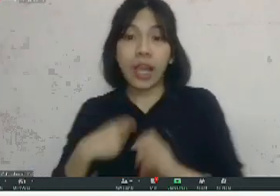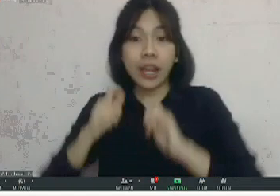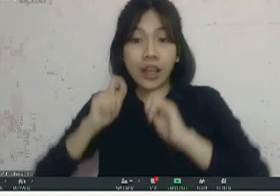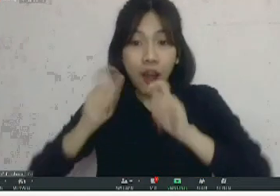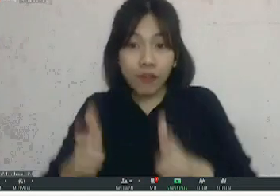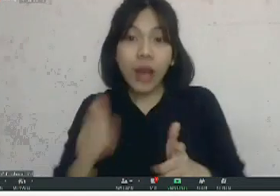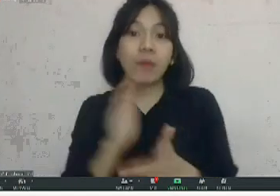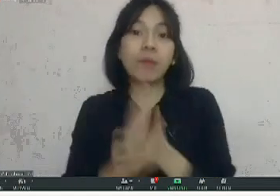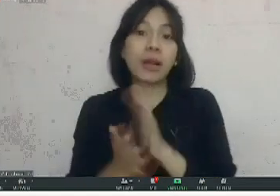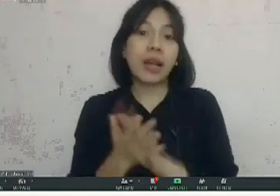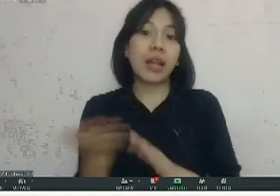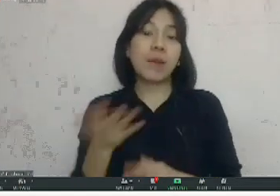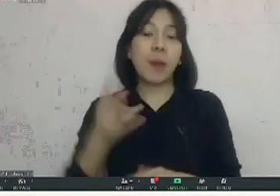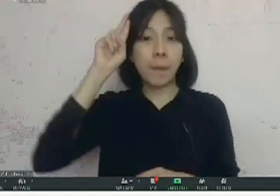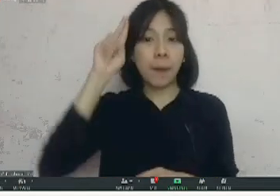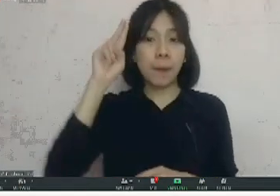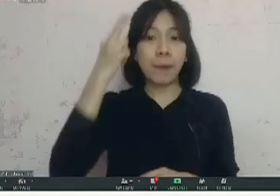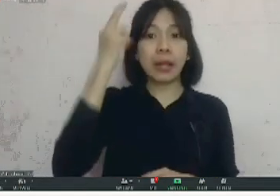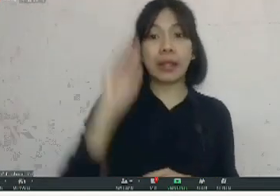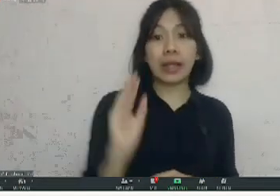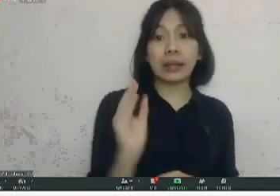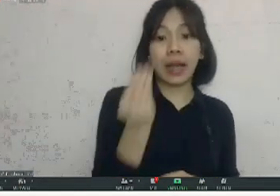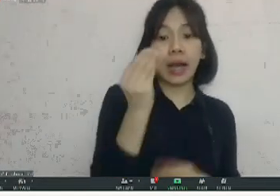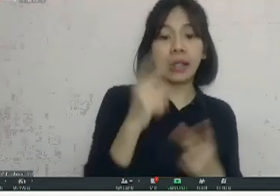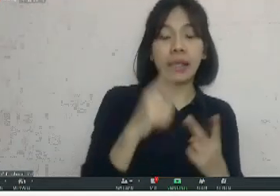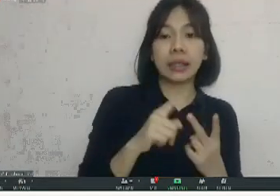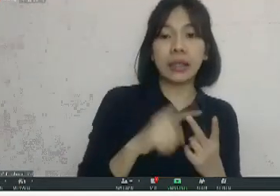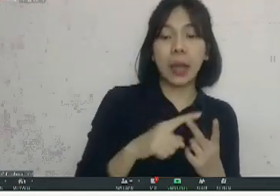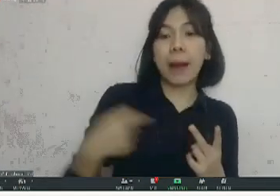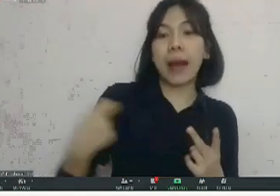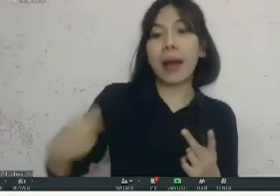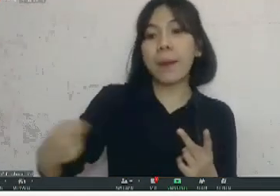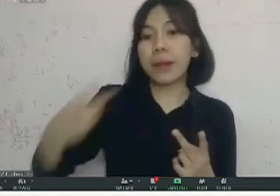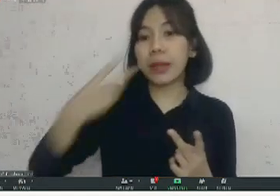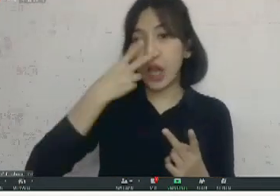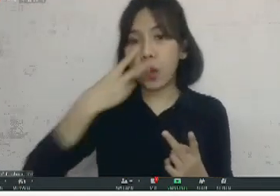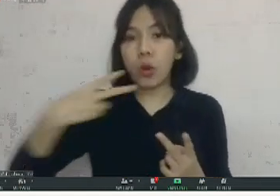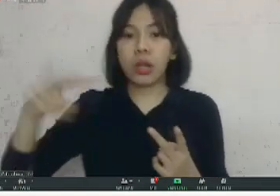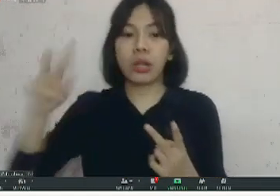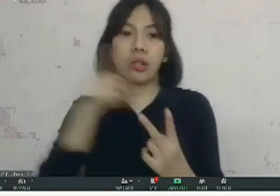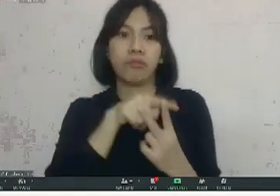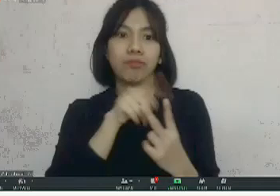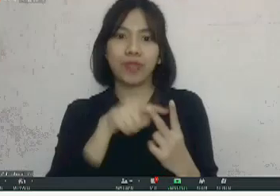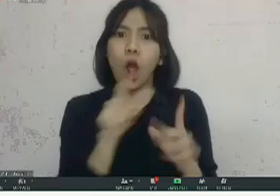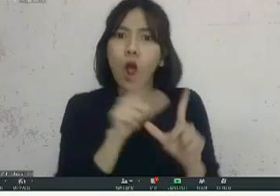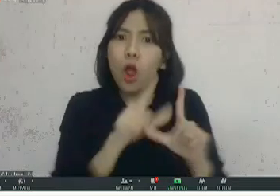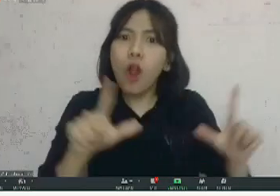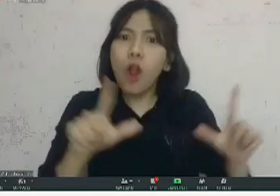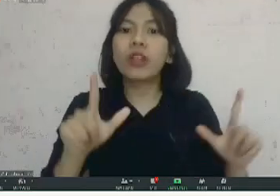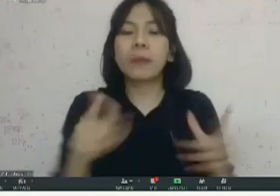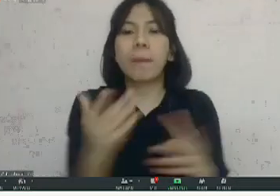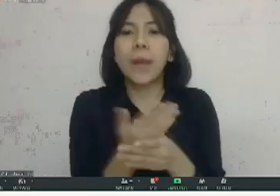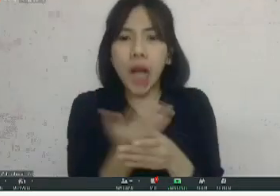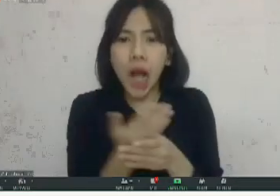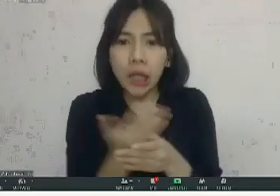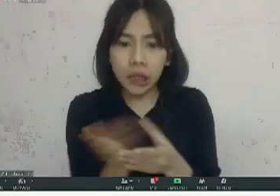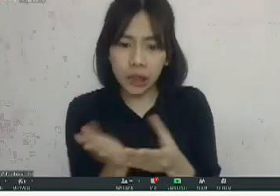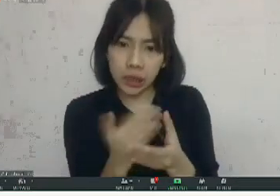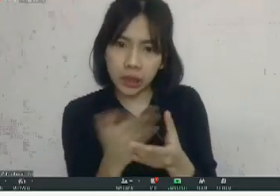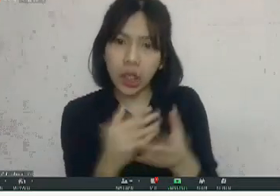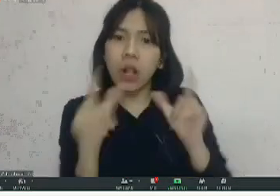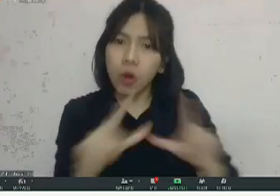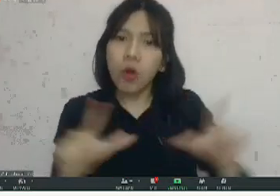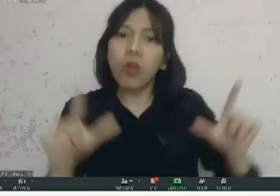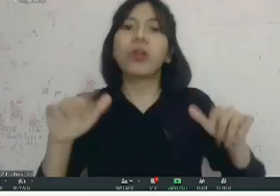DKI juga di Kementerian Luar-duanya lolos berkas karena waktu itu sudah mulai ada sedikit kuota ya kalau nggak salah buat formasi disabilitas cuman pas